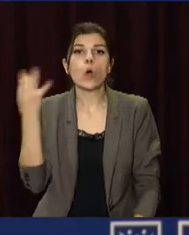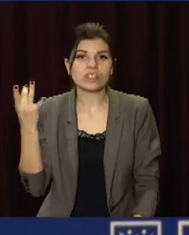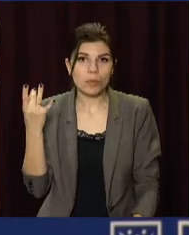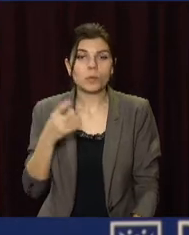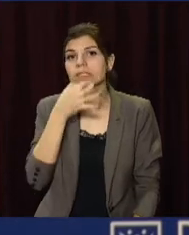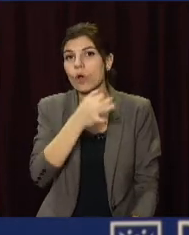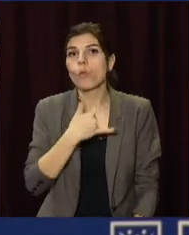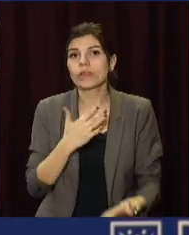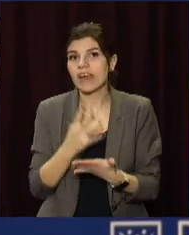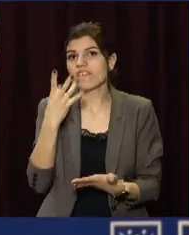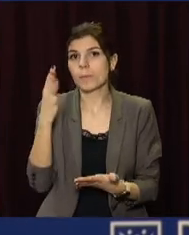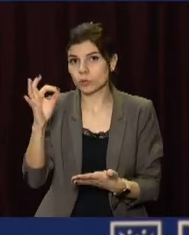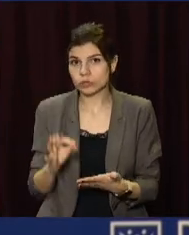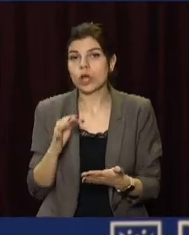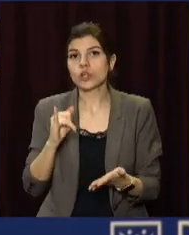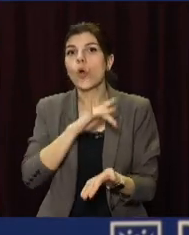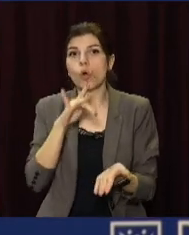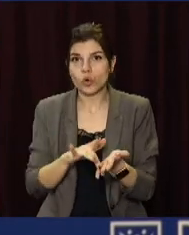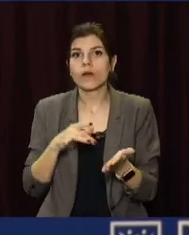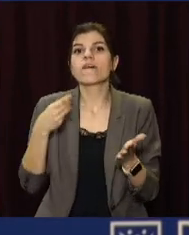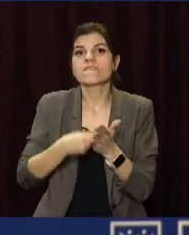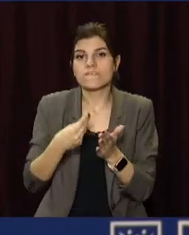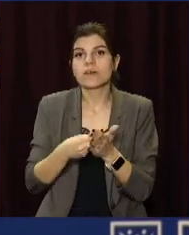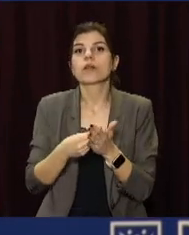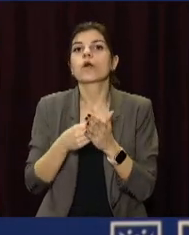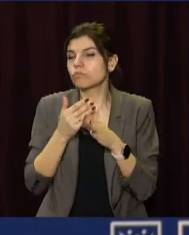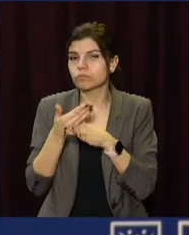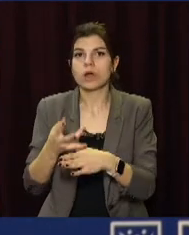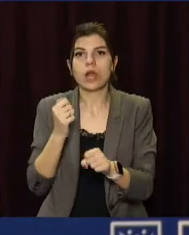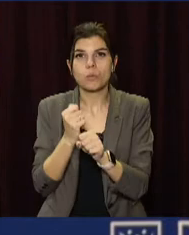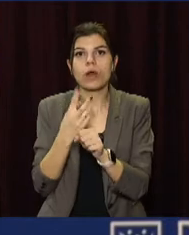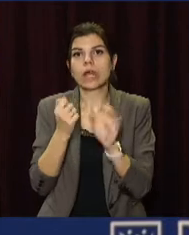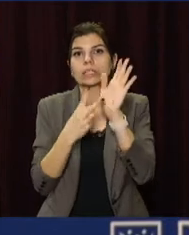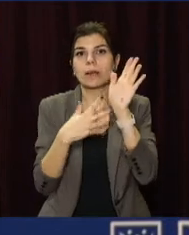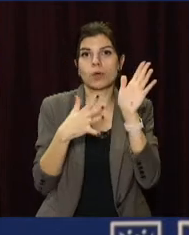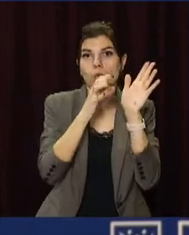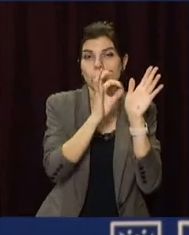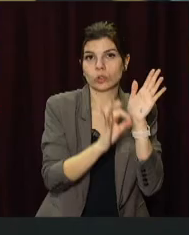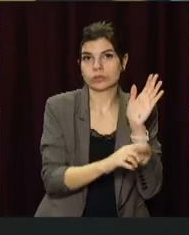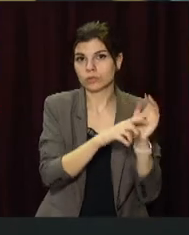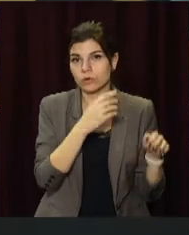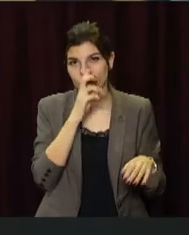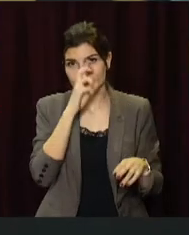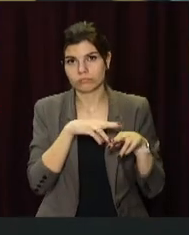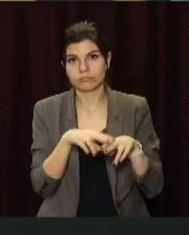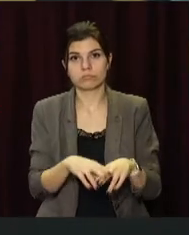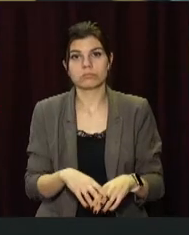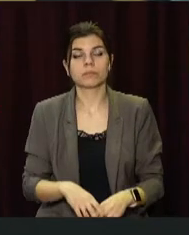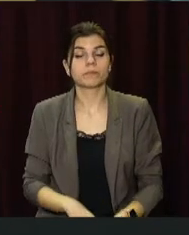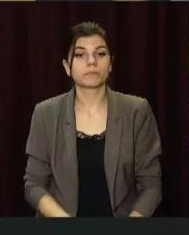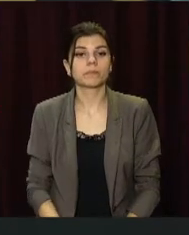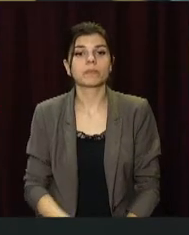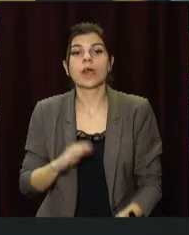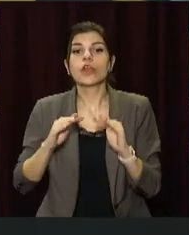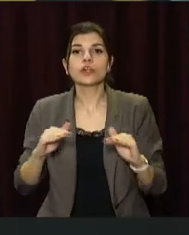сказати, що у нас є 25% і місць дофінансує будь роботи на 75%. Дитячо